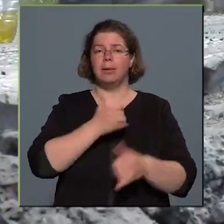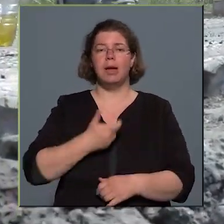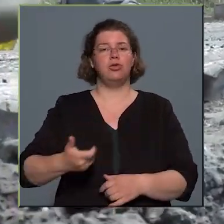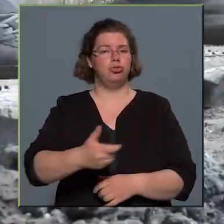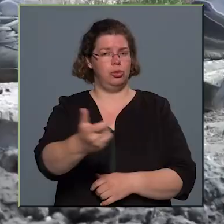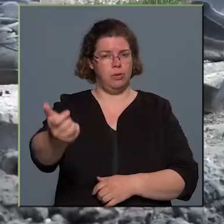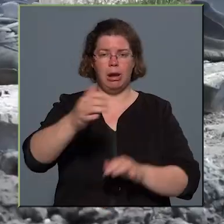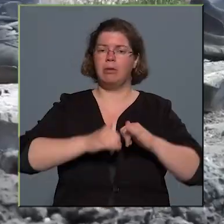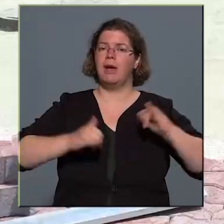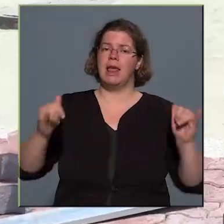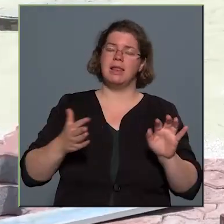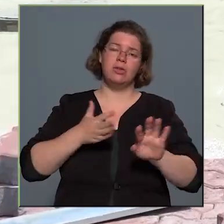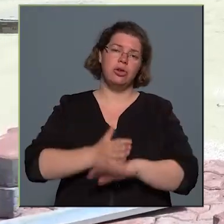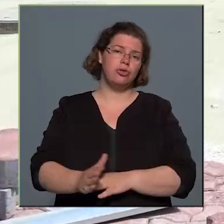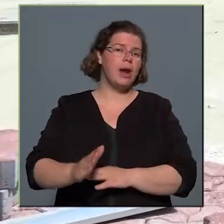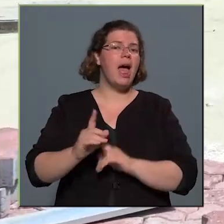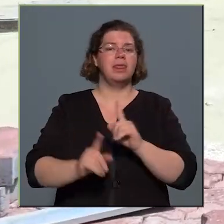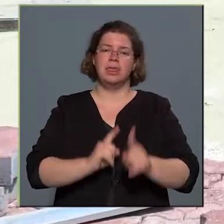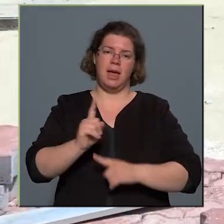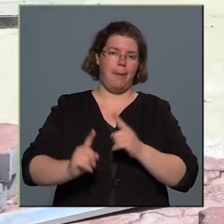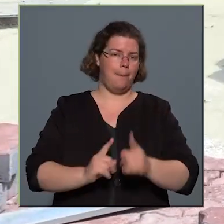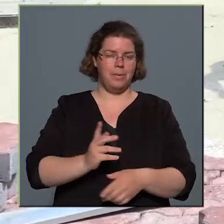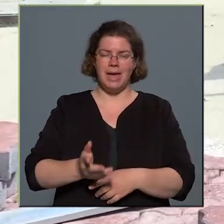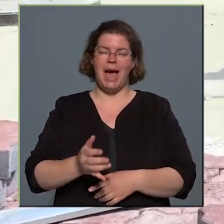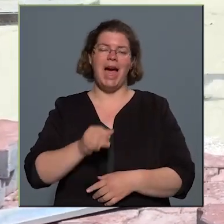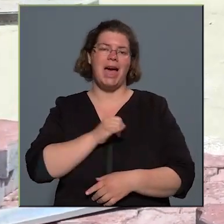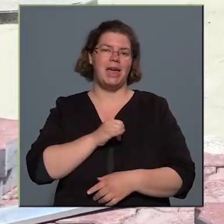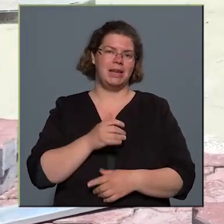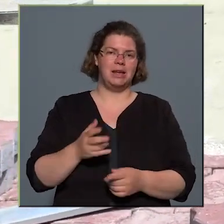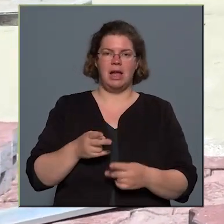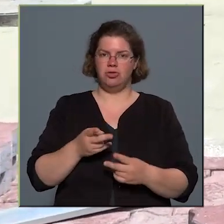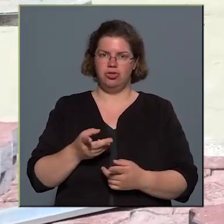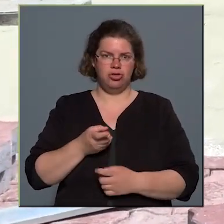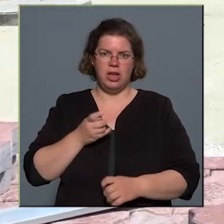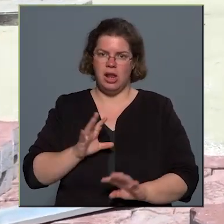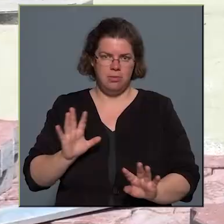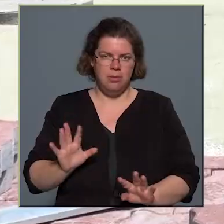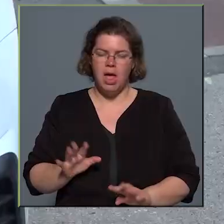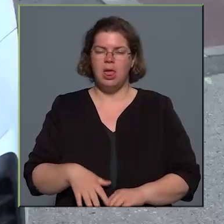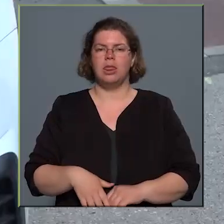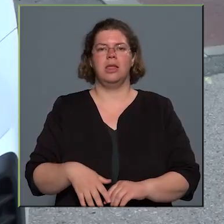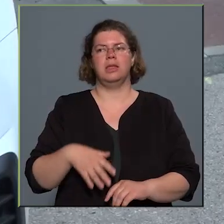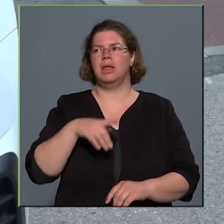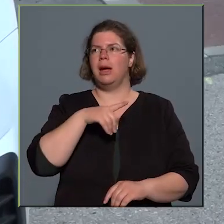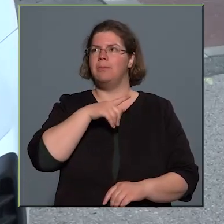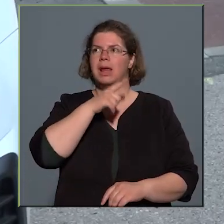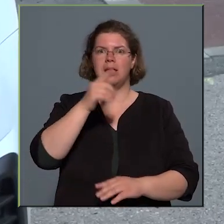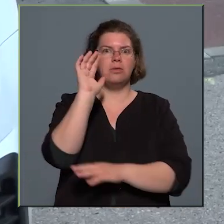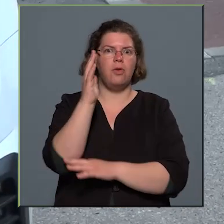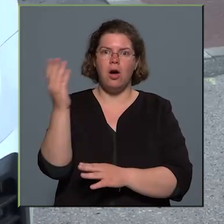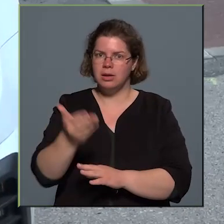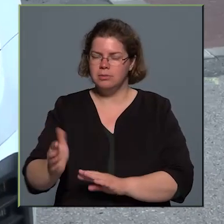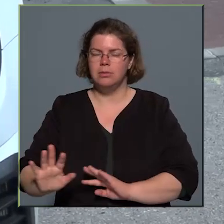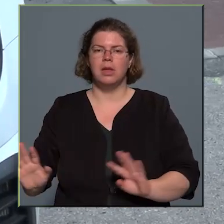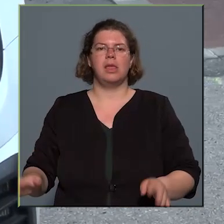a fejlesztése során nem jár kifejezetten érdeksérelemmel, tehát nem vágunk ki meg számban fákat, nem szüntetünk